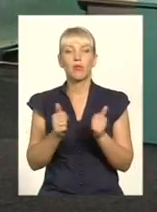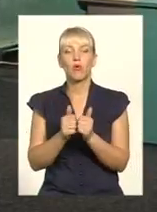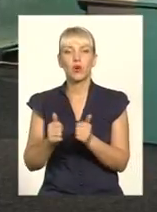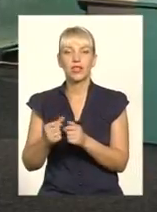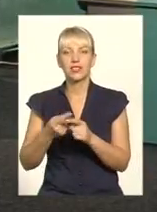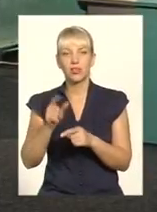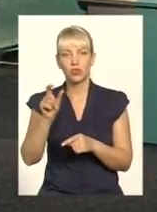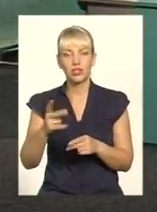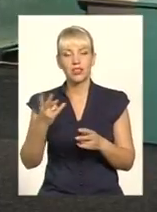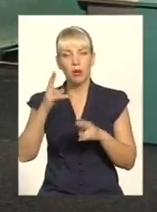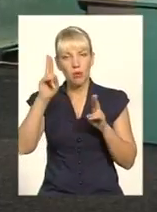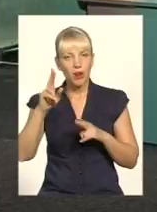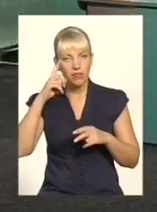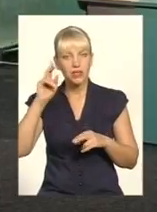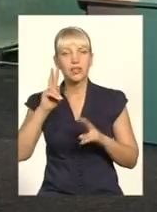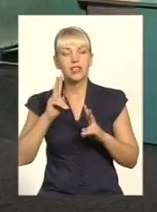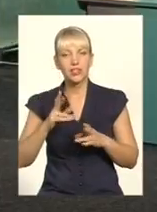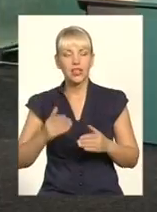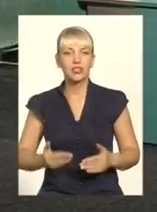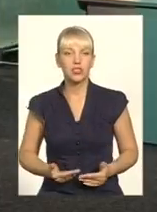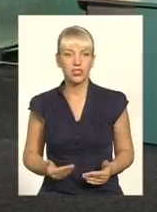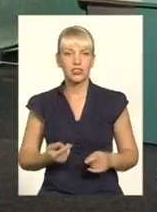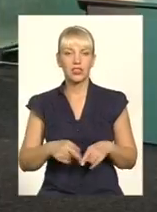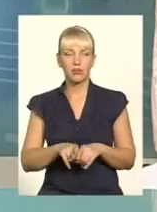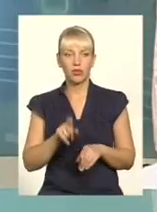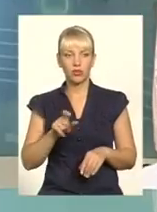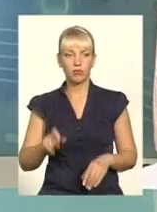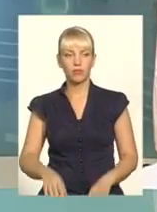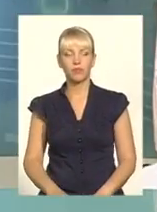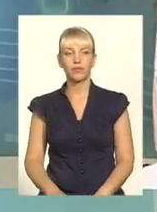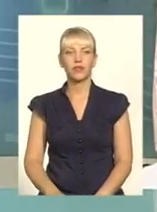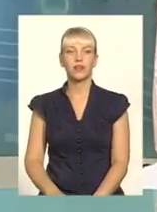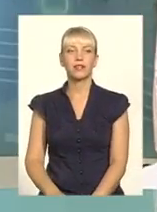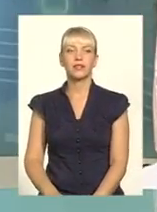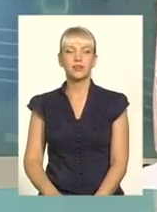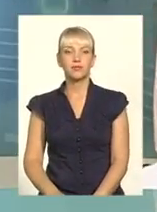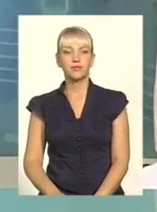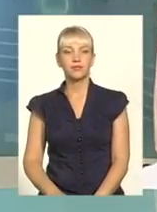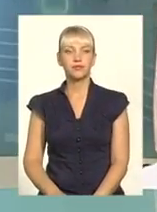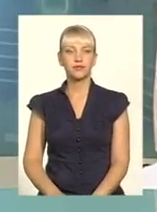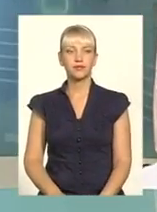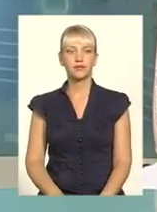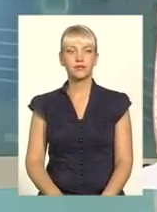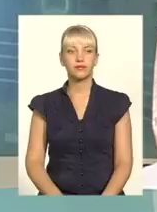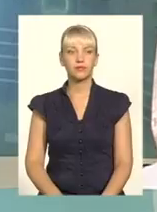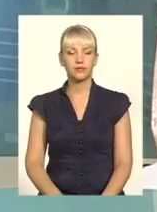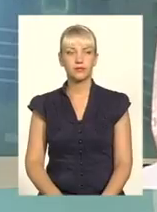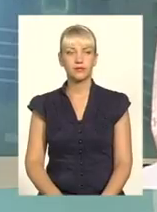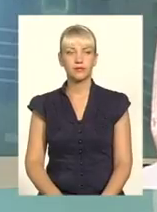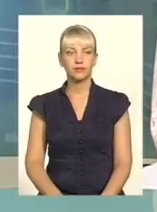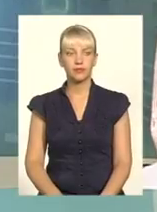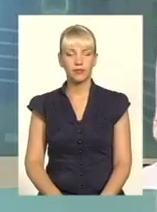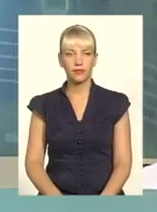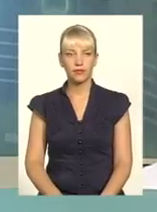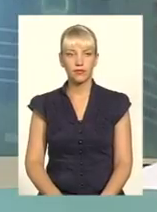він дотримувався в зоні проведення АТО. Олександр Миколаївич, чи ведеться така